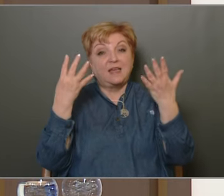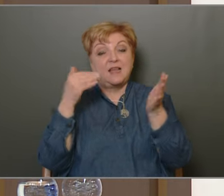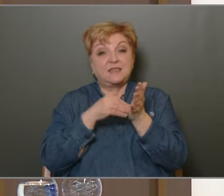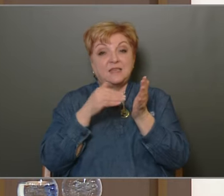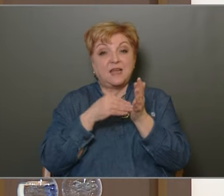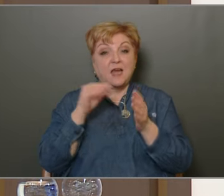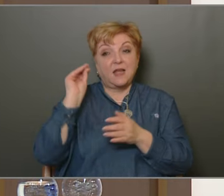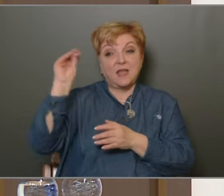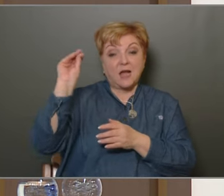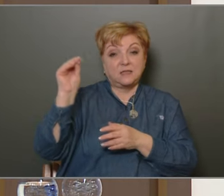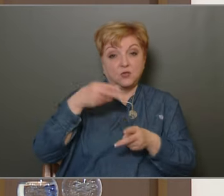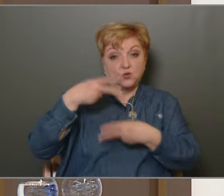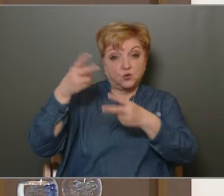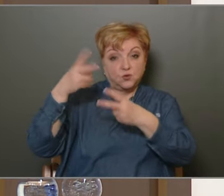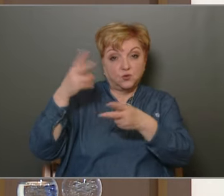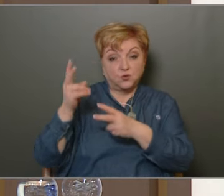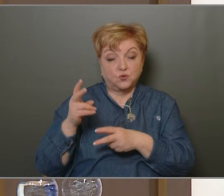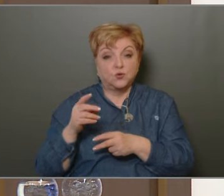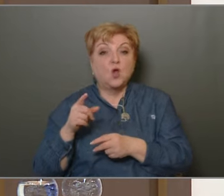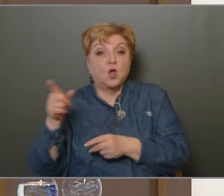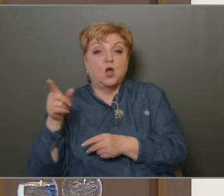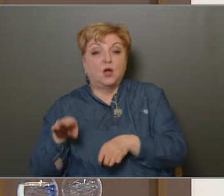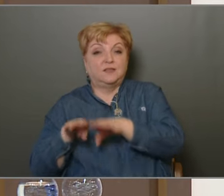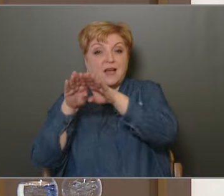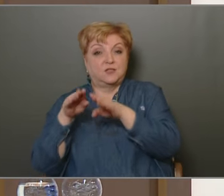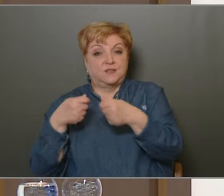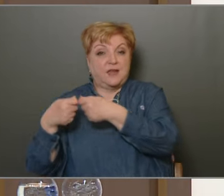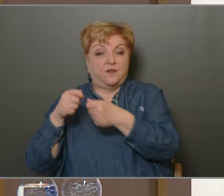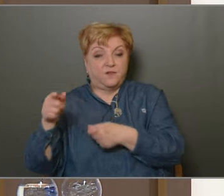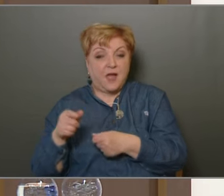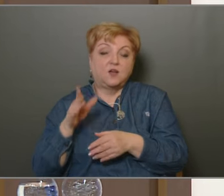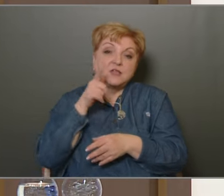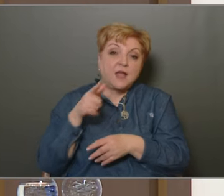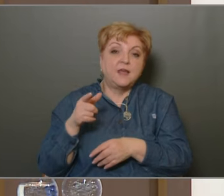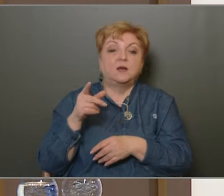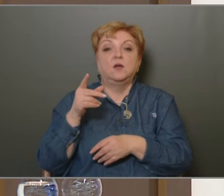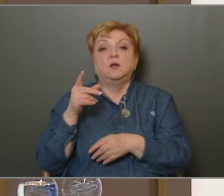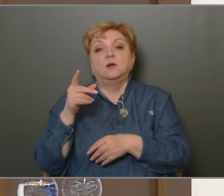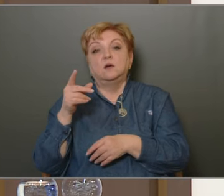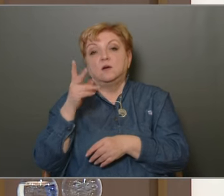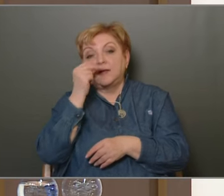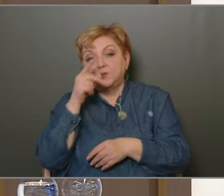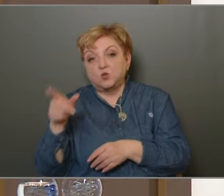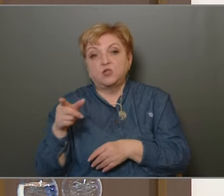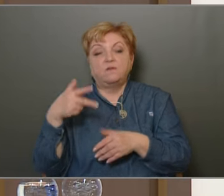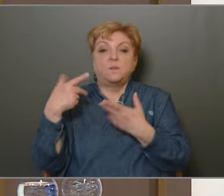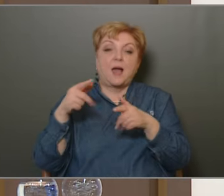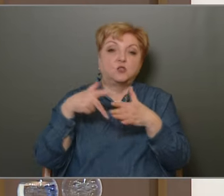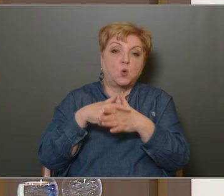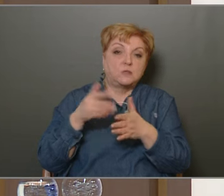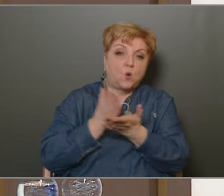jelzést továbbította. A illetékes társszerveknek legyen az rendőrsi kapitánság, vagy közszolgáltató, vagy egyéb más